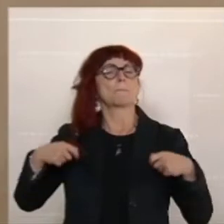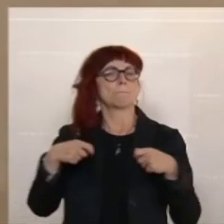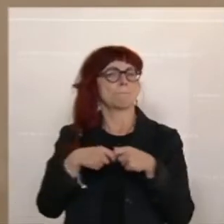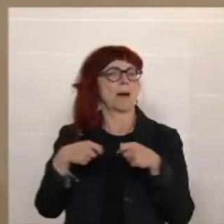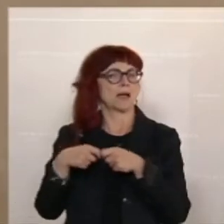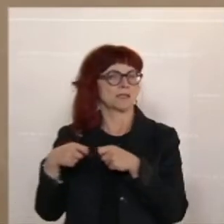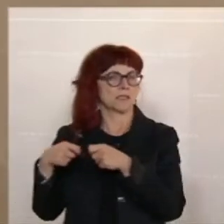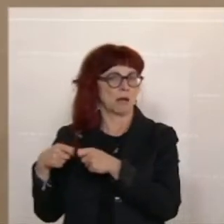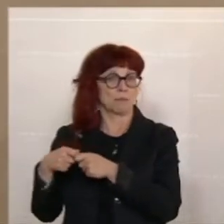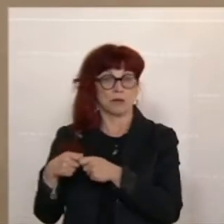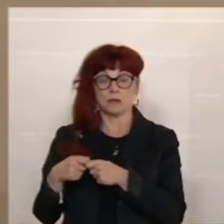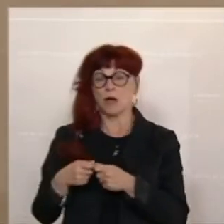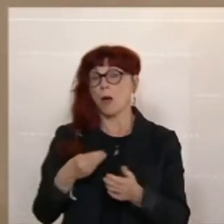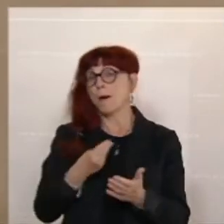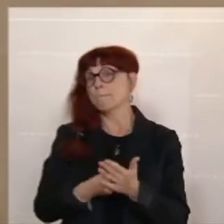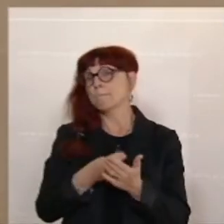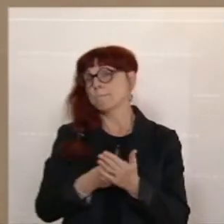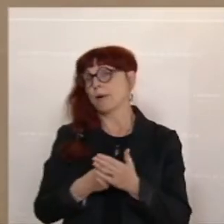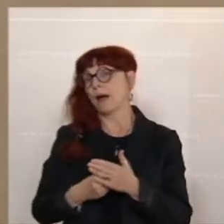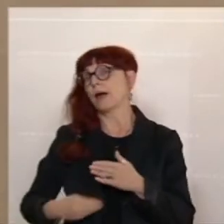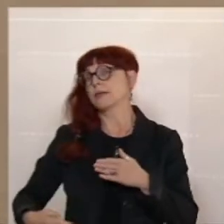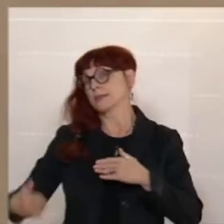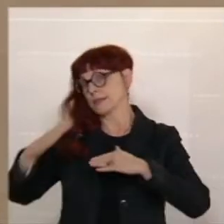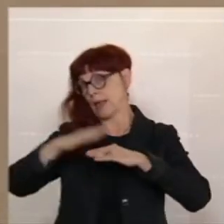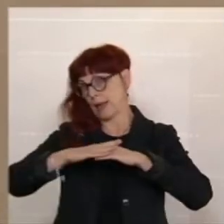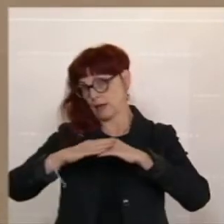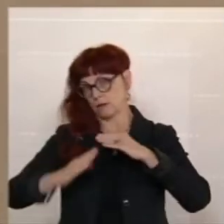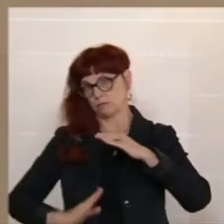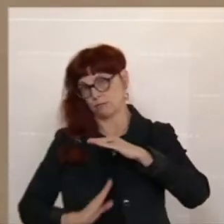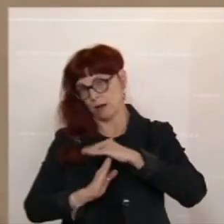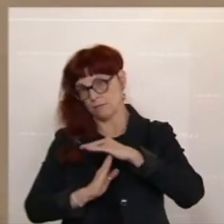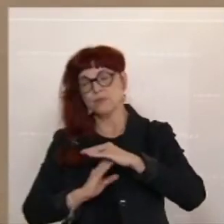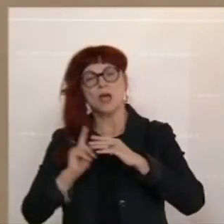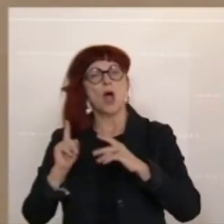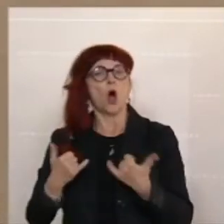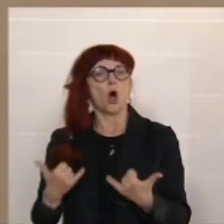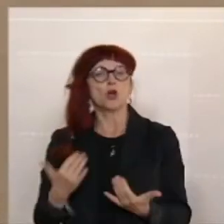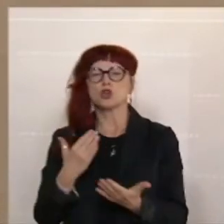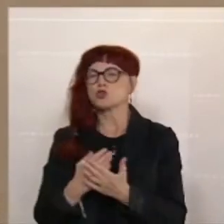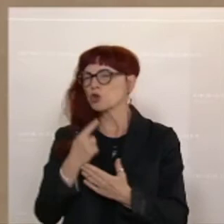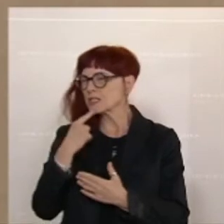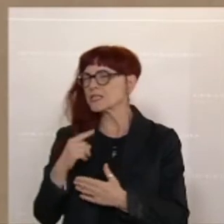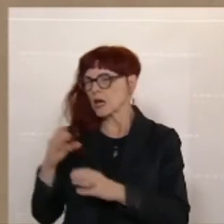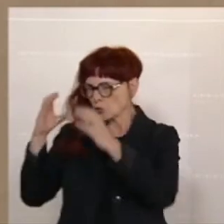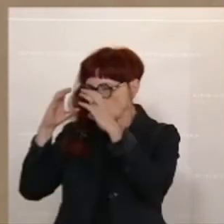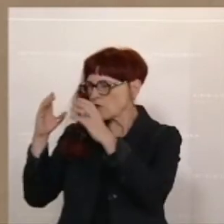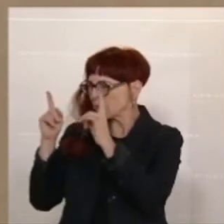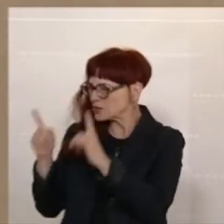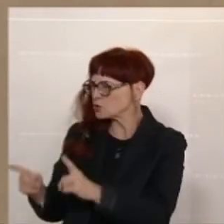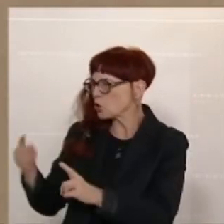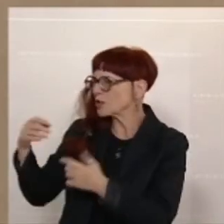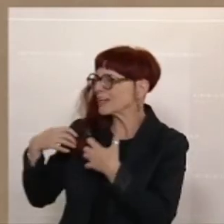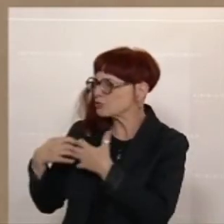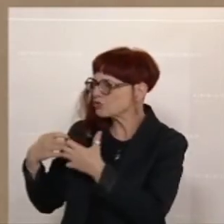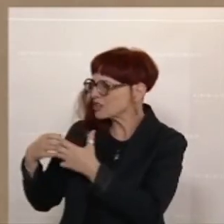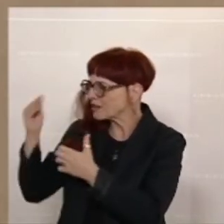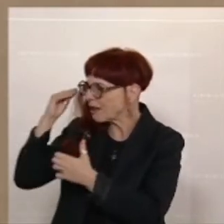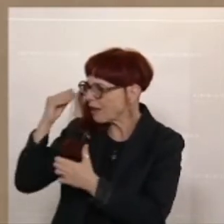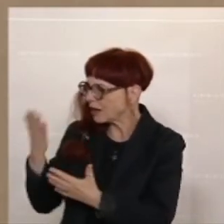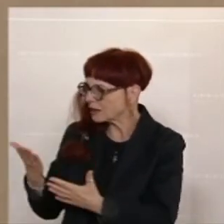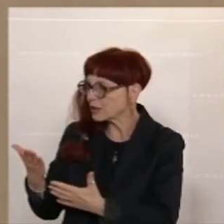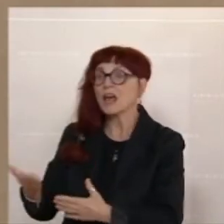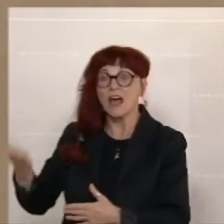Preisdecke sowieso. Übrigens, wenn ich heute schon gesagt habe, lernen Sie Geschichte zur ÖVP. Es gab ja wirkliche